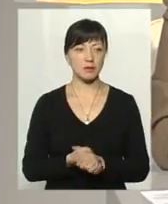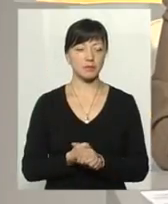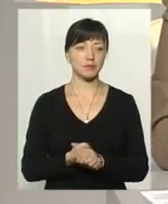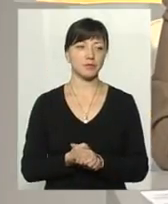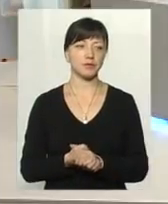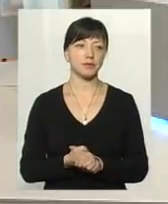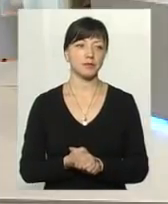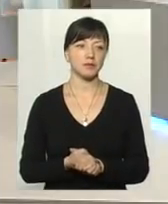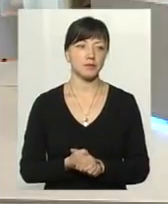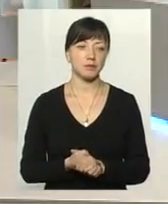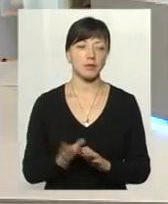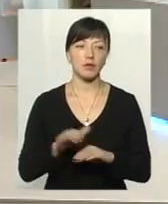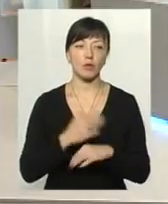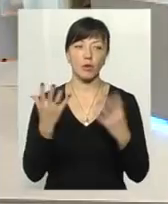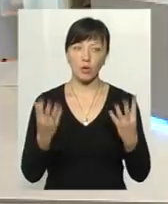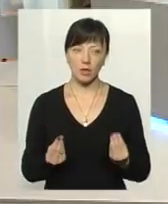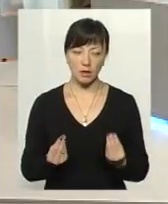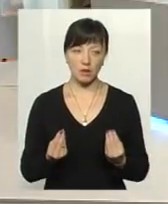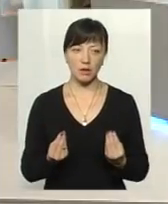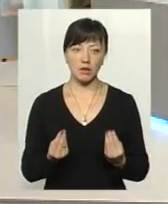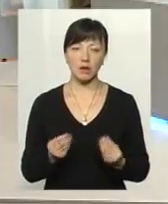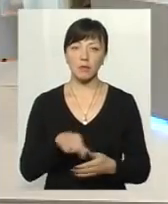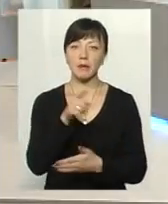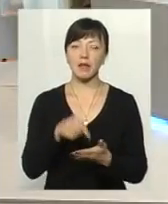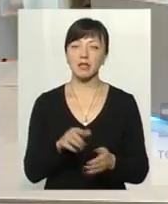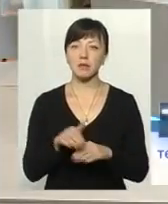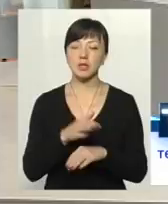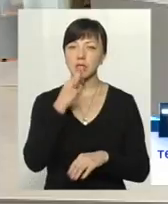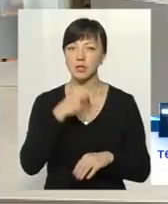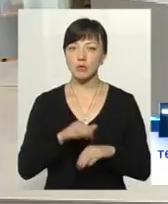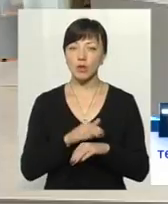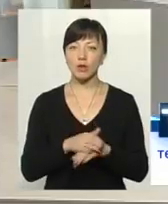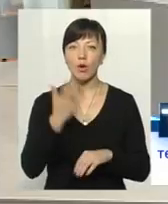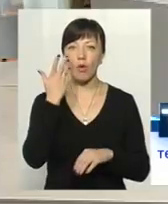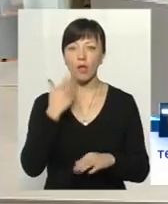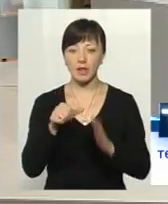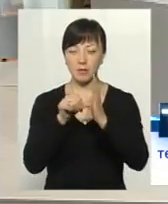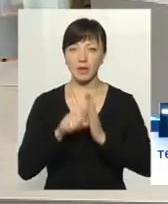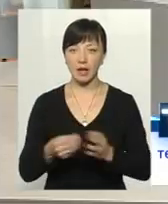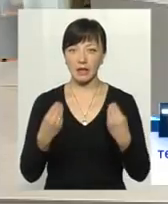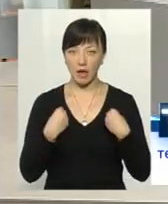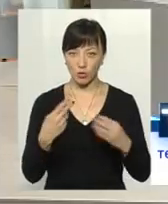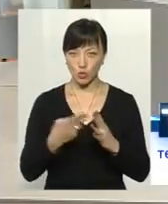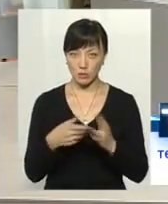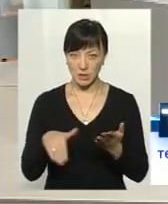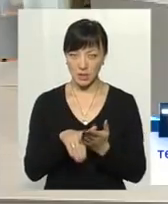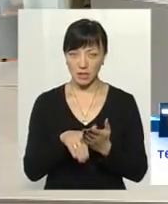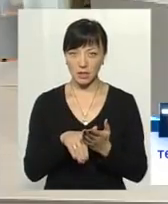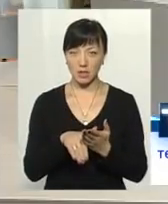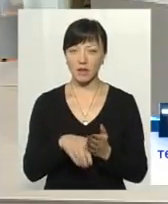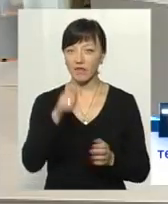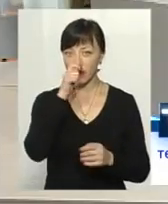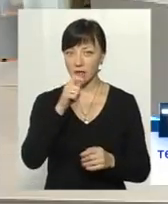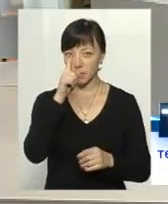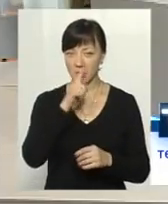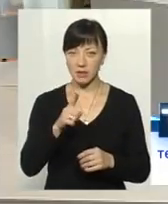Говоріть, будь ласка. Доброго дня. Доброго дня. Такі у вас питання. Откажіть, будь ласка, коли на півроку було надано нам субсидію, в 2-5 місяці